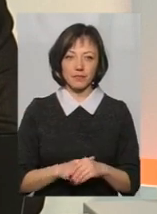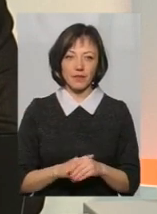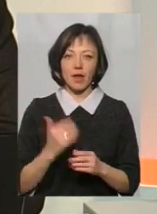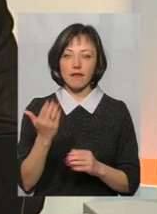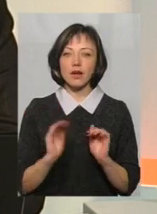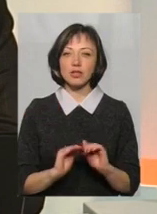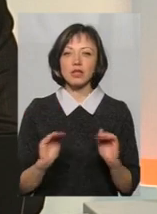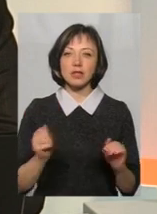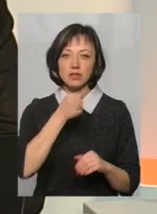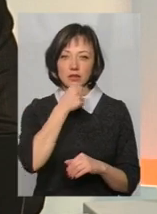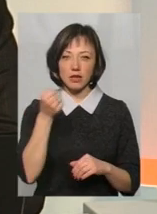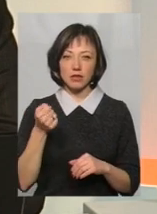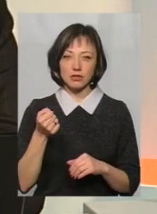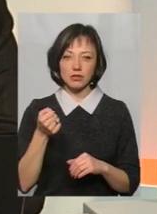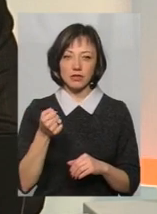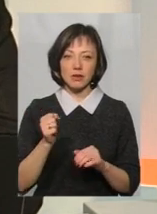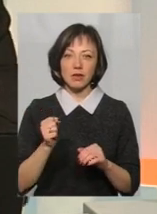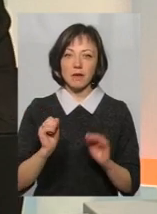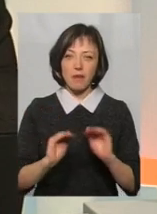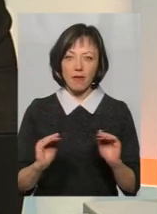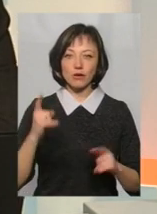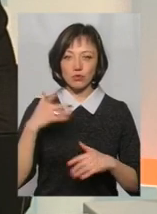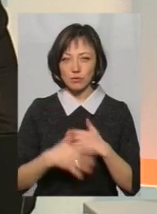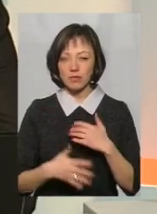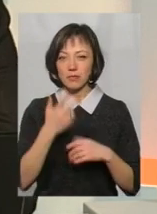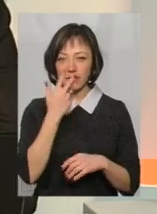ваші діти, ну, старші, принаймні, тому що маленькі, зрозуміло,